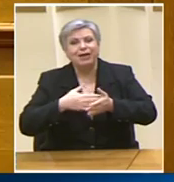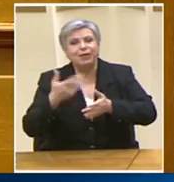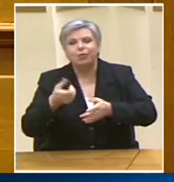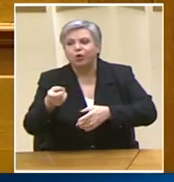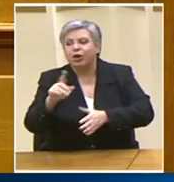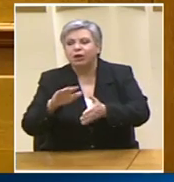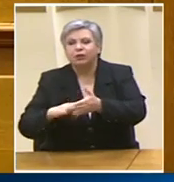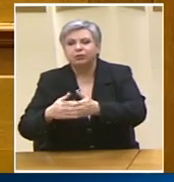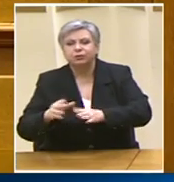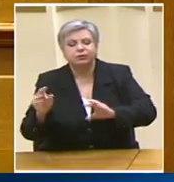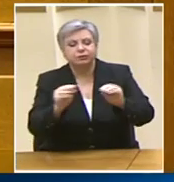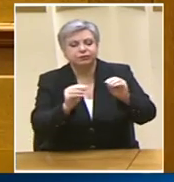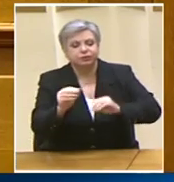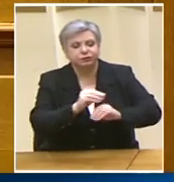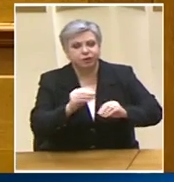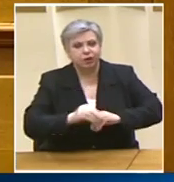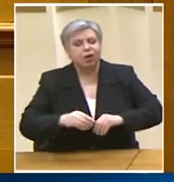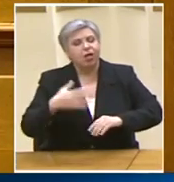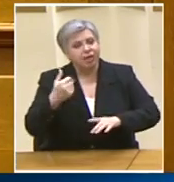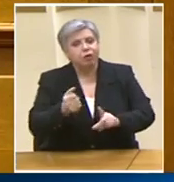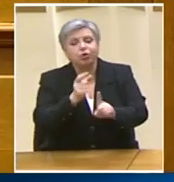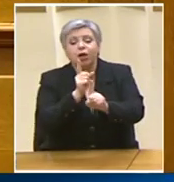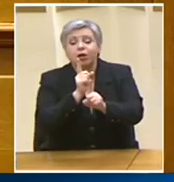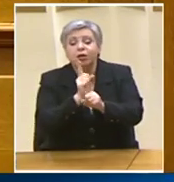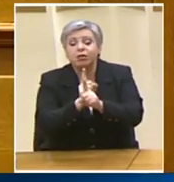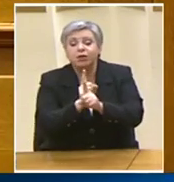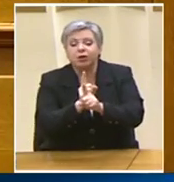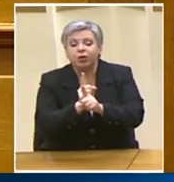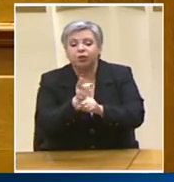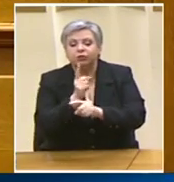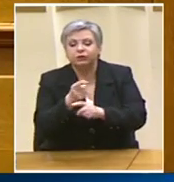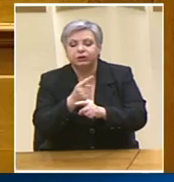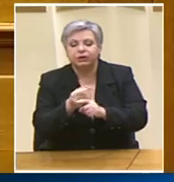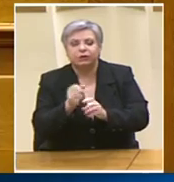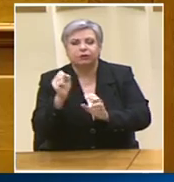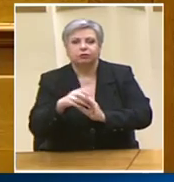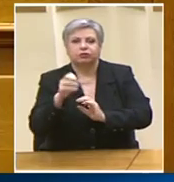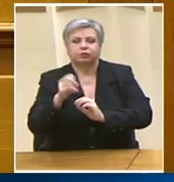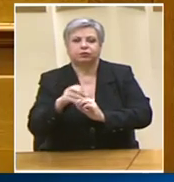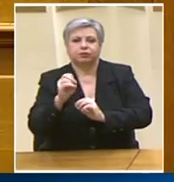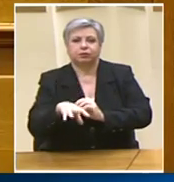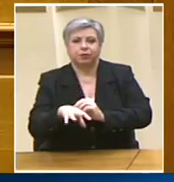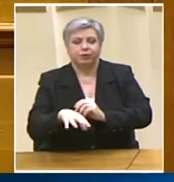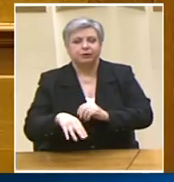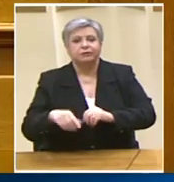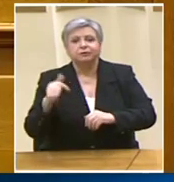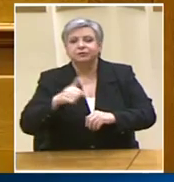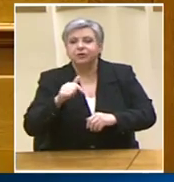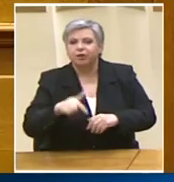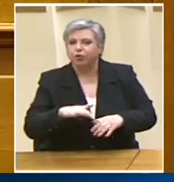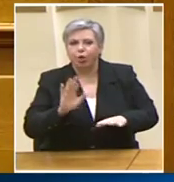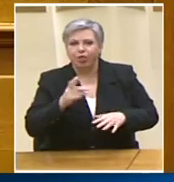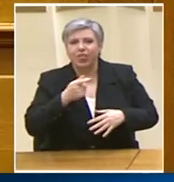ειδικών μισθολογικών προνομίων και μάλιστα χωρίς να απαιτείται για αυτούς ούτε καν